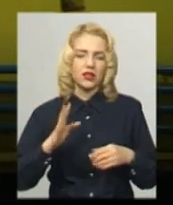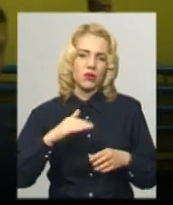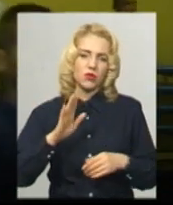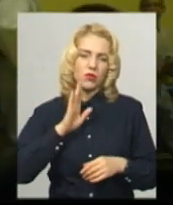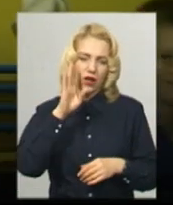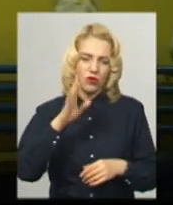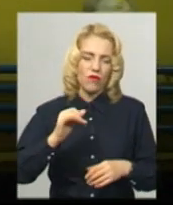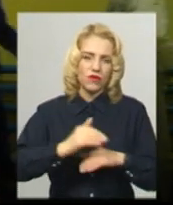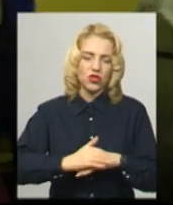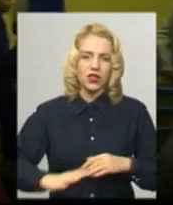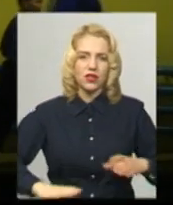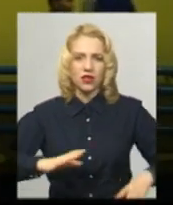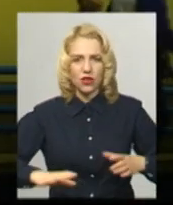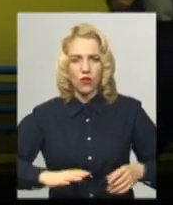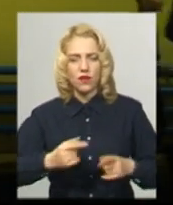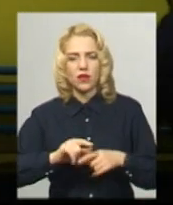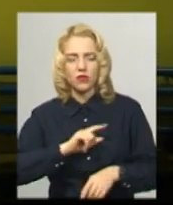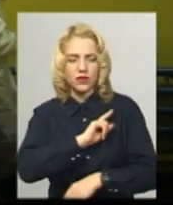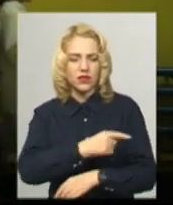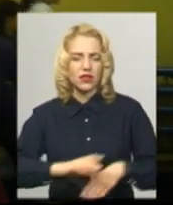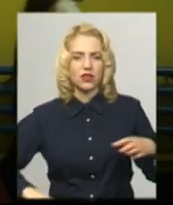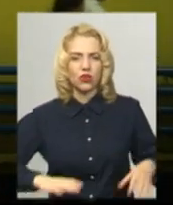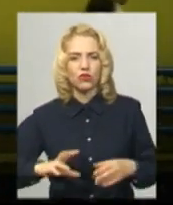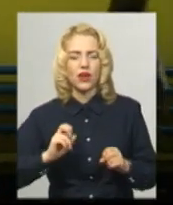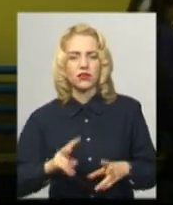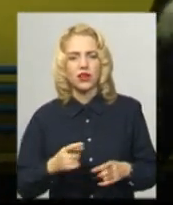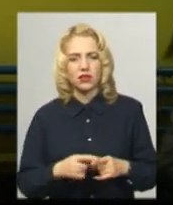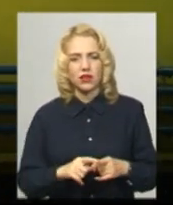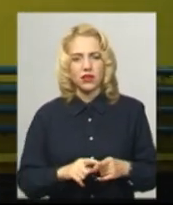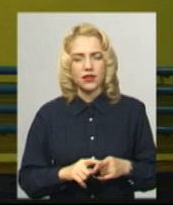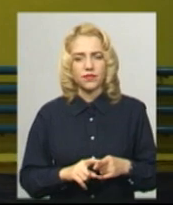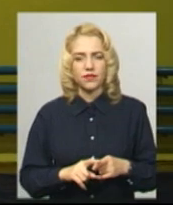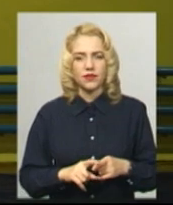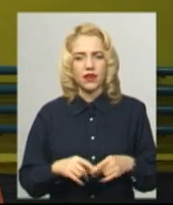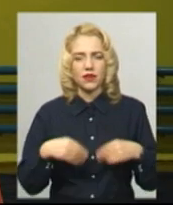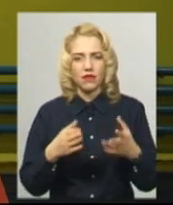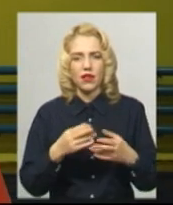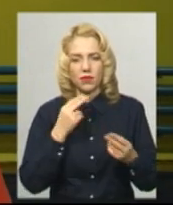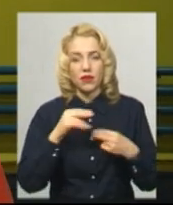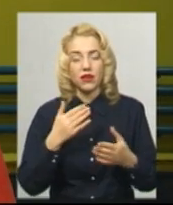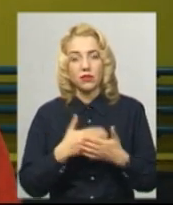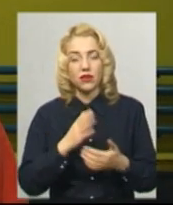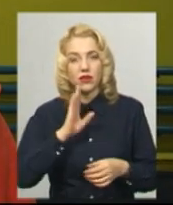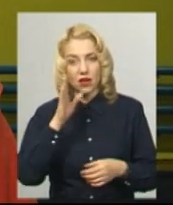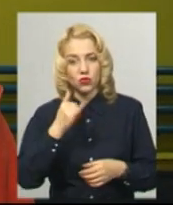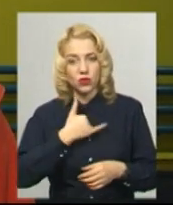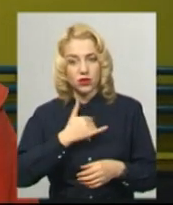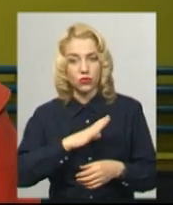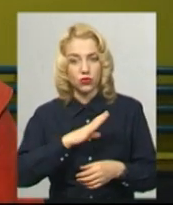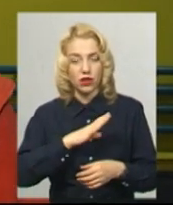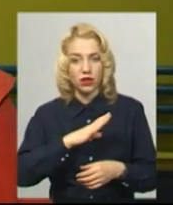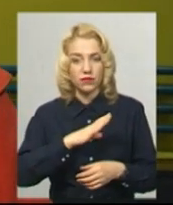вечірне тренування. Було дуже інтенсивне тренування, тому як трена давали певну перевагу. Наприклад, зранку у нас це було як